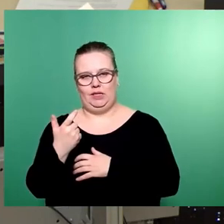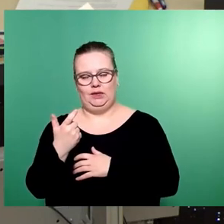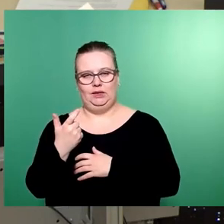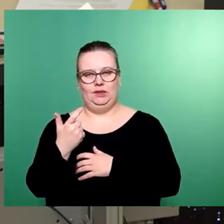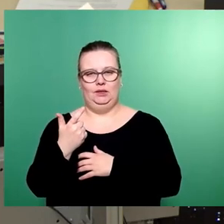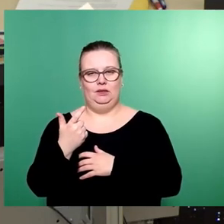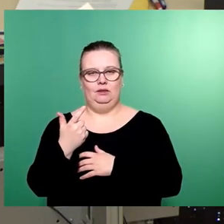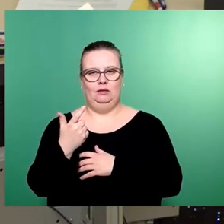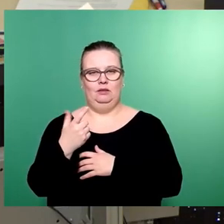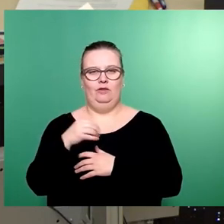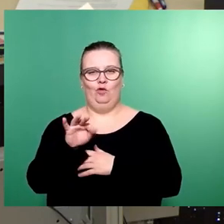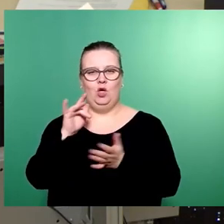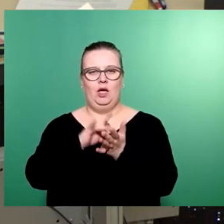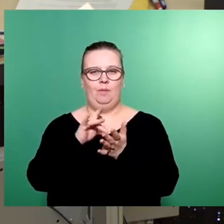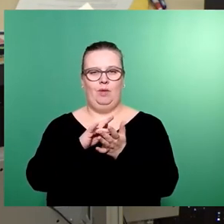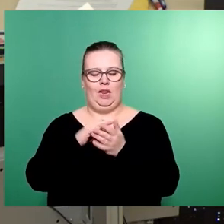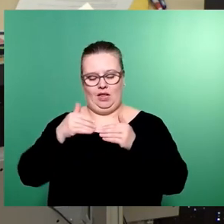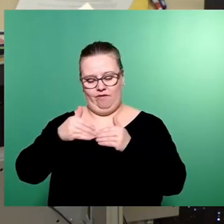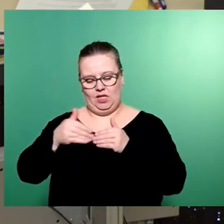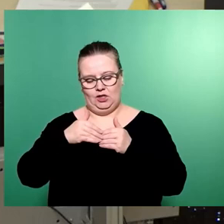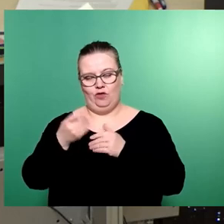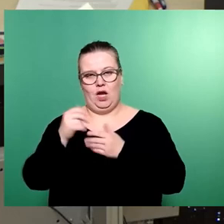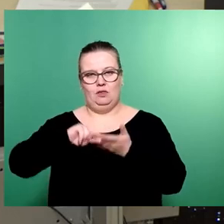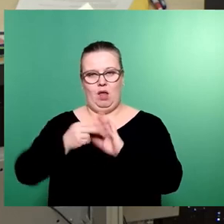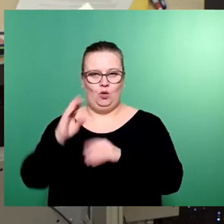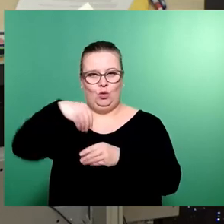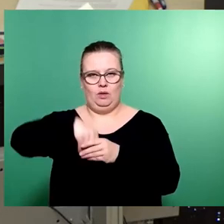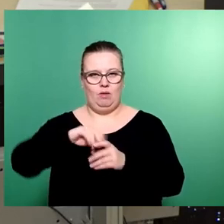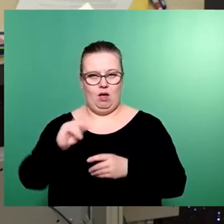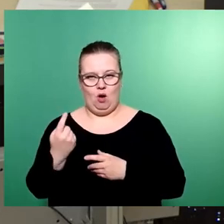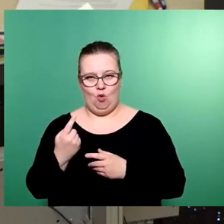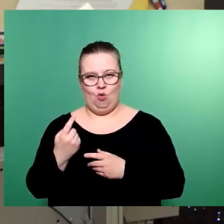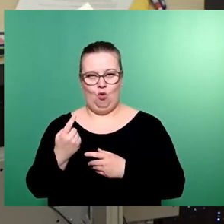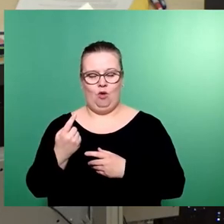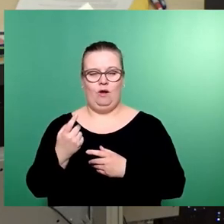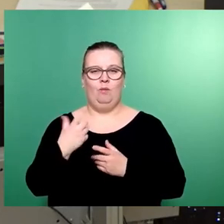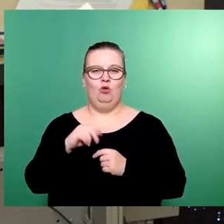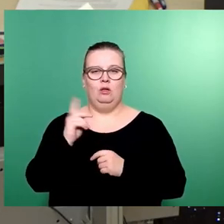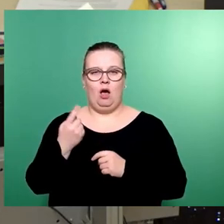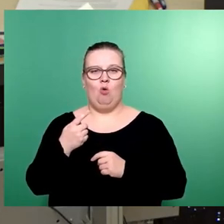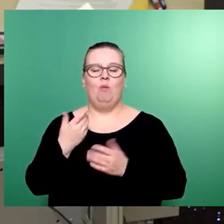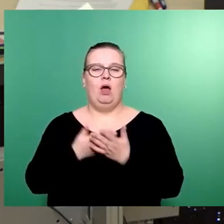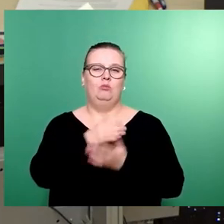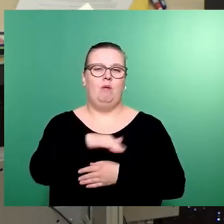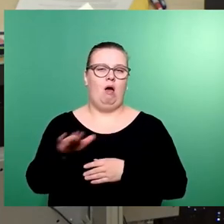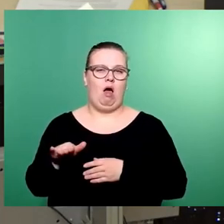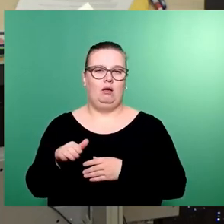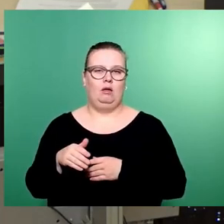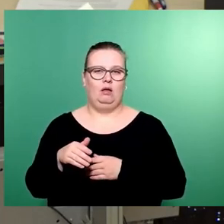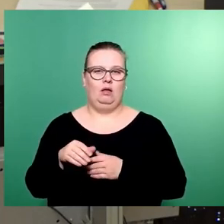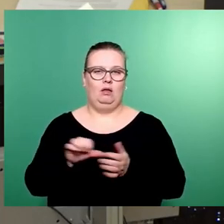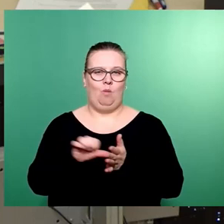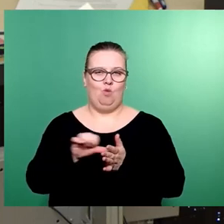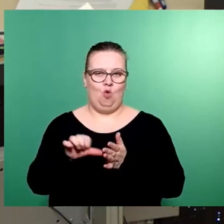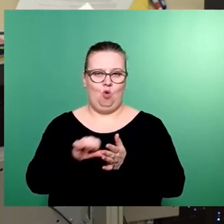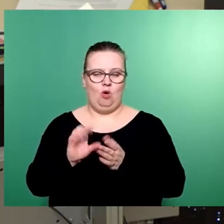die mittelfristige Finanzplanung, haben dort also auch die Frage der ausfallenden Parkgebühren mit reingenommen, in